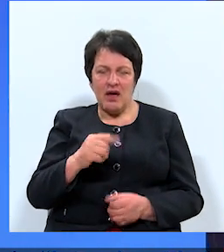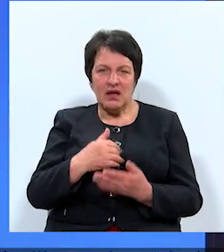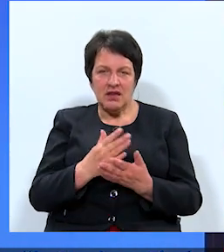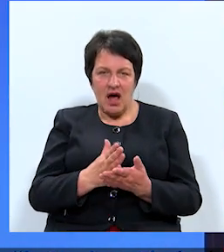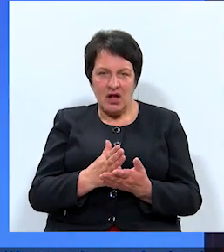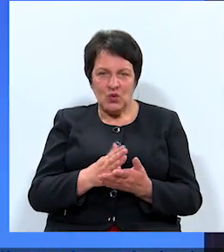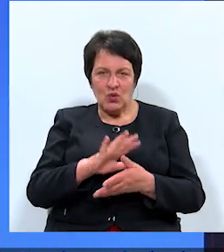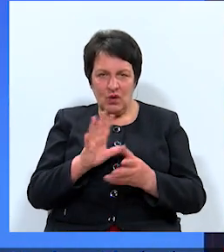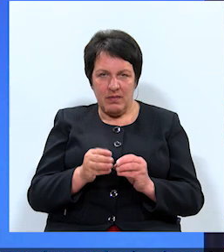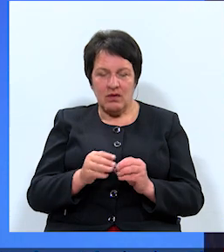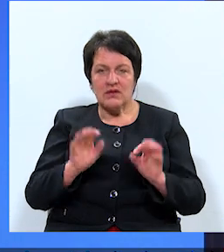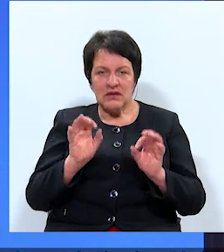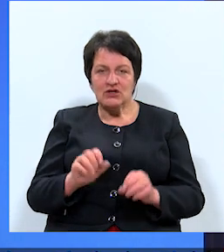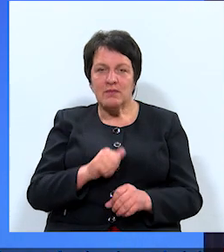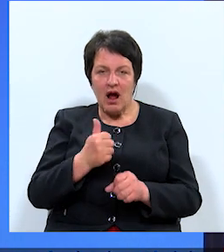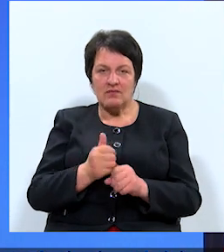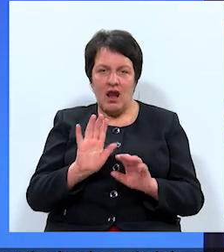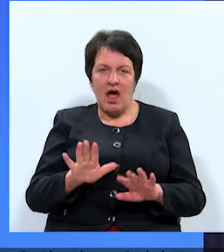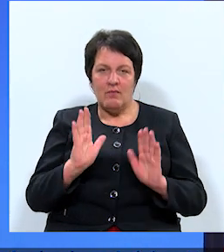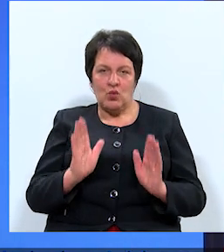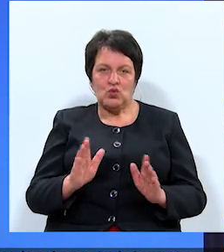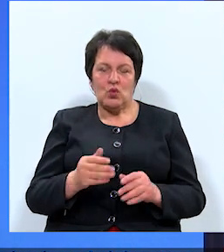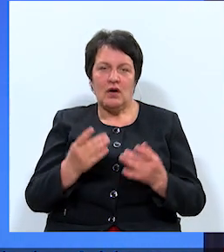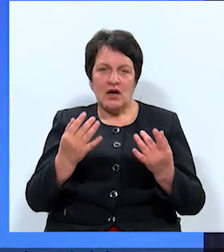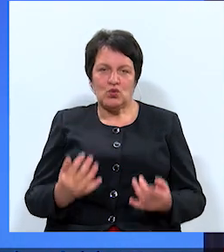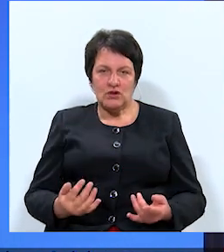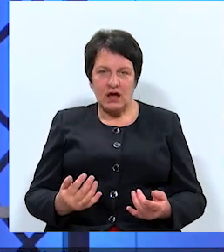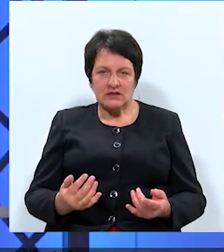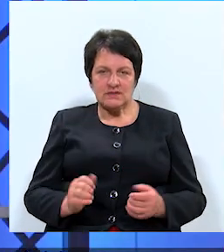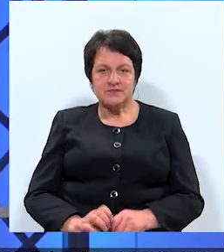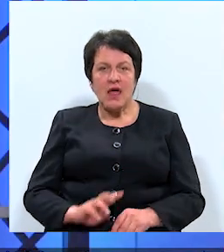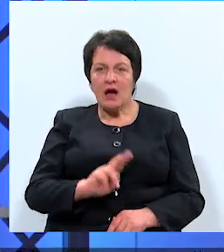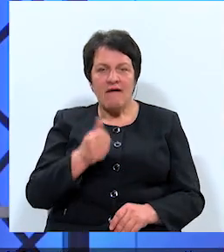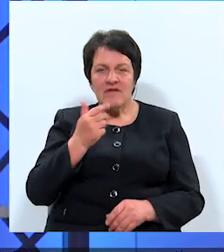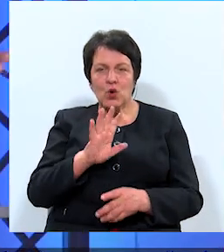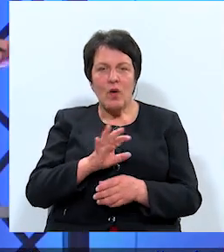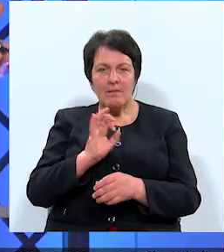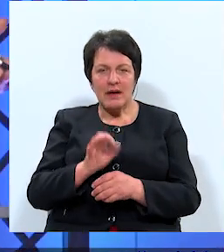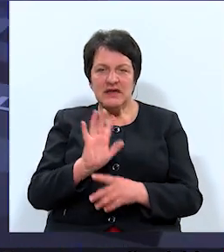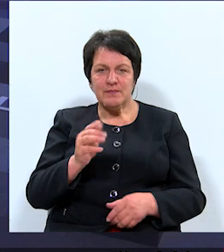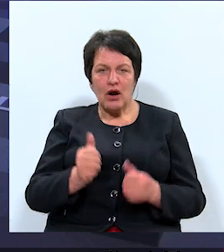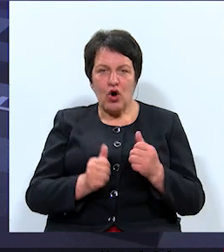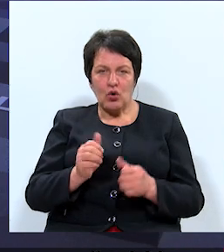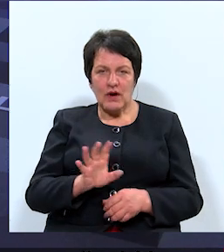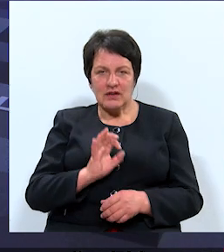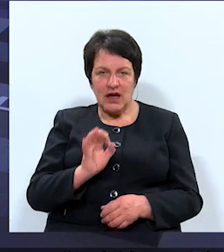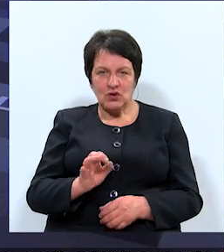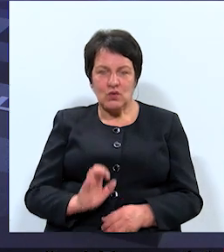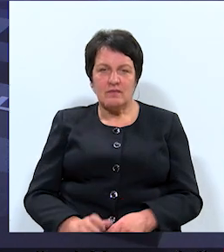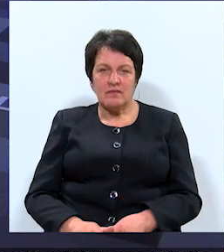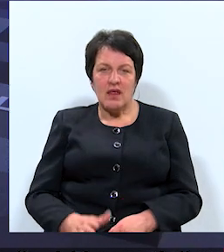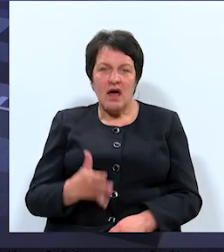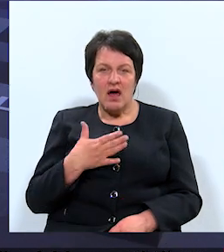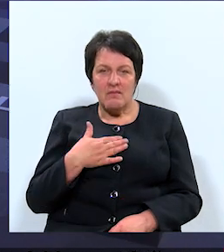daļā un tā tālāk. Tiešām ir galvenais, lai būtu rezultāts. Kam vēl ir ko piebilst par konkurentu teikto? Man